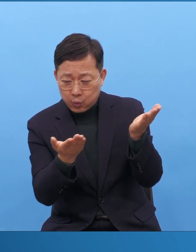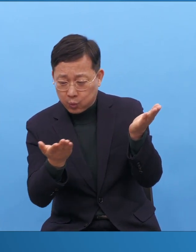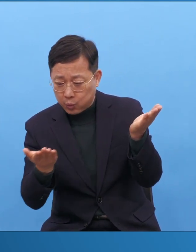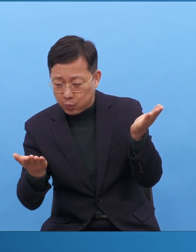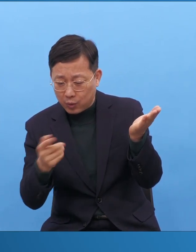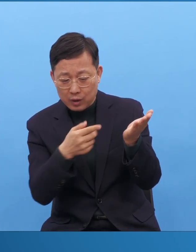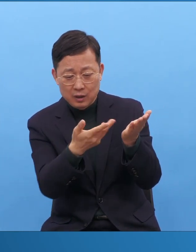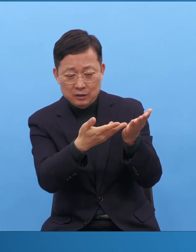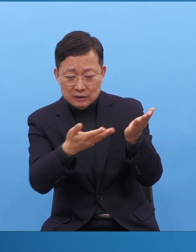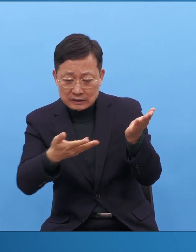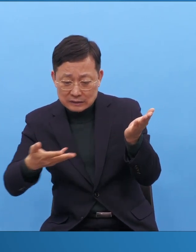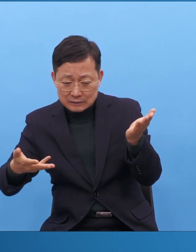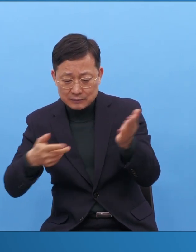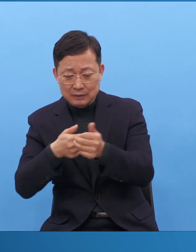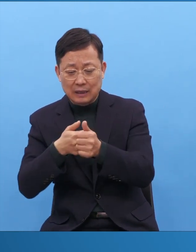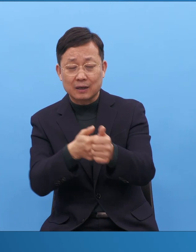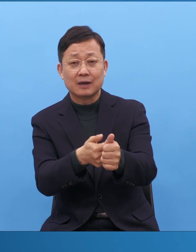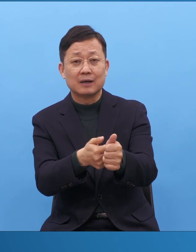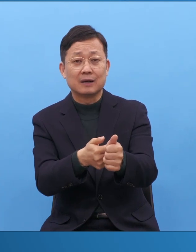그렇죠.